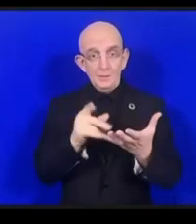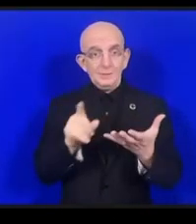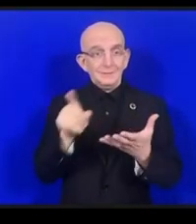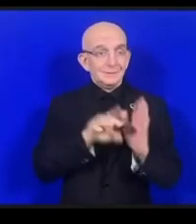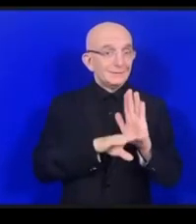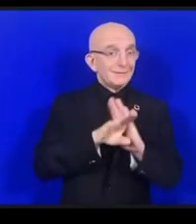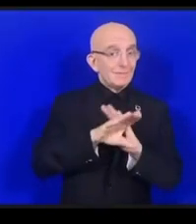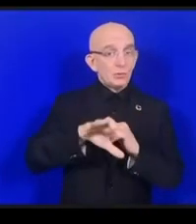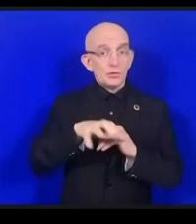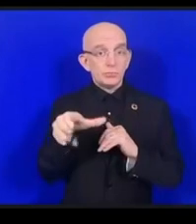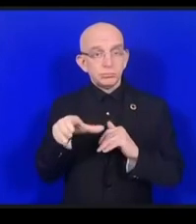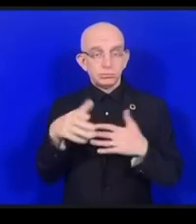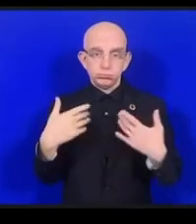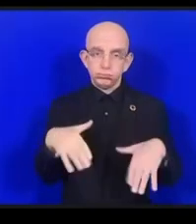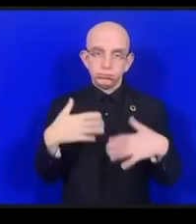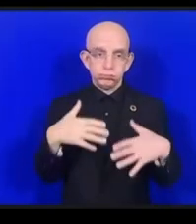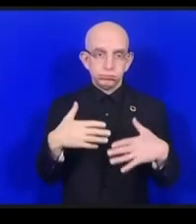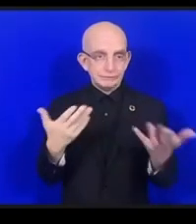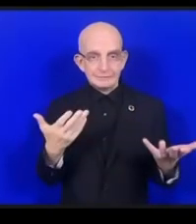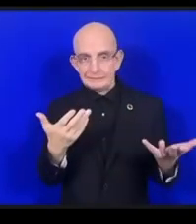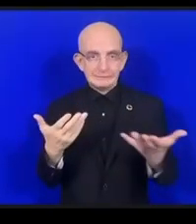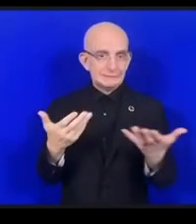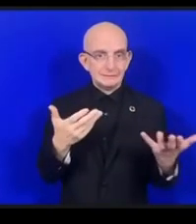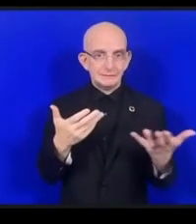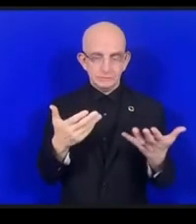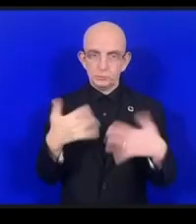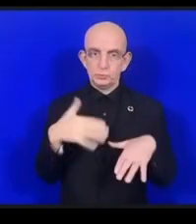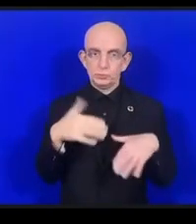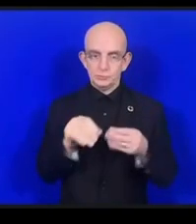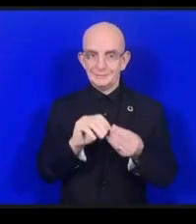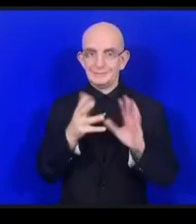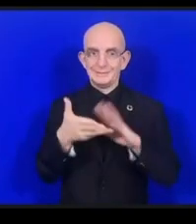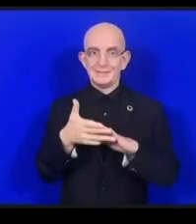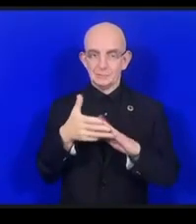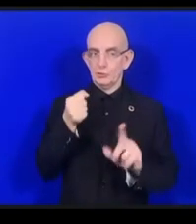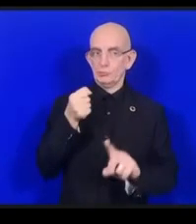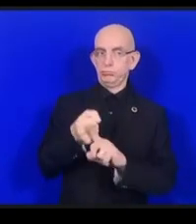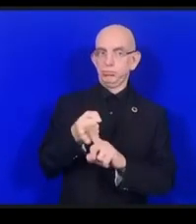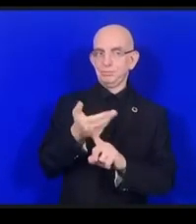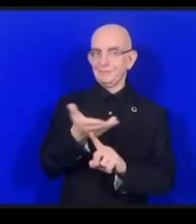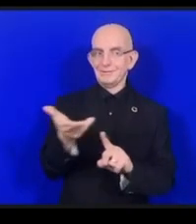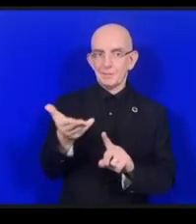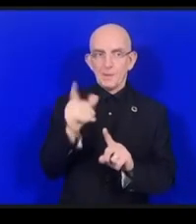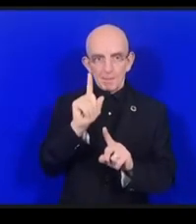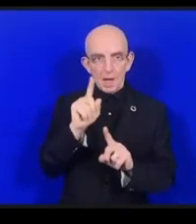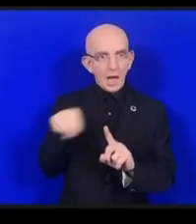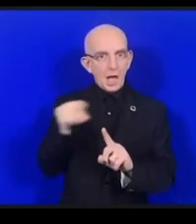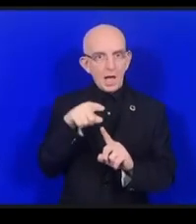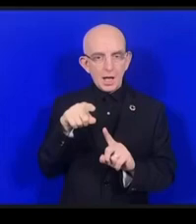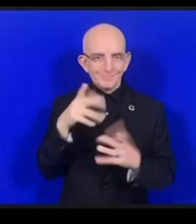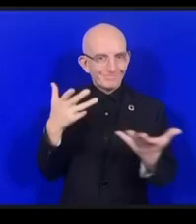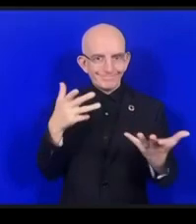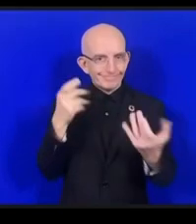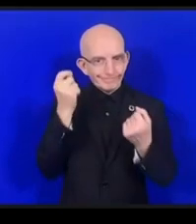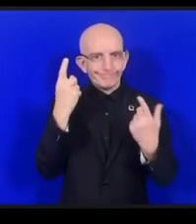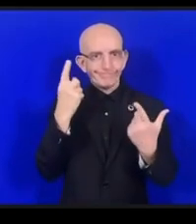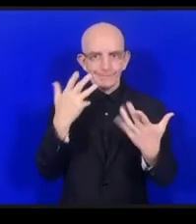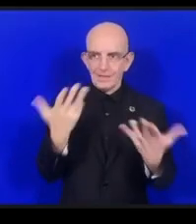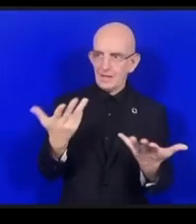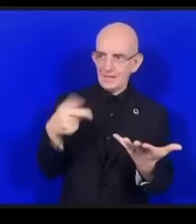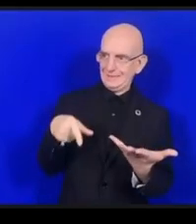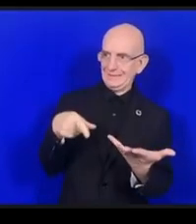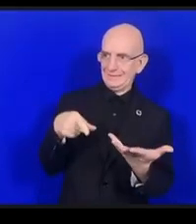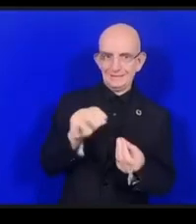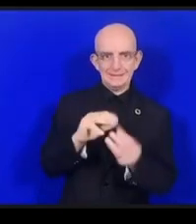インターネットがどういうインパクトを持っているかということが分かっていない場合がありますインターネットがどのように機能しているかというのも分からない場合が